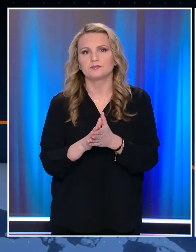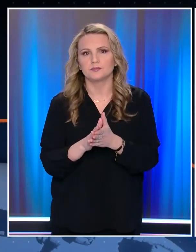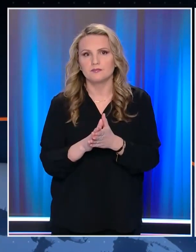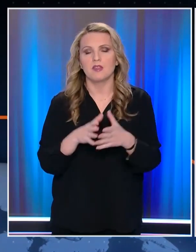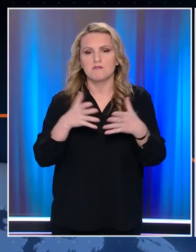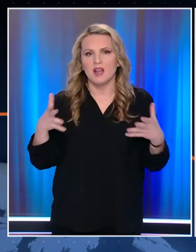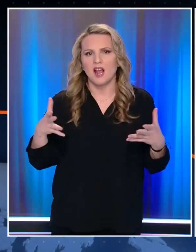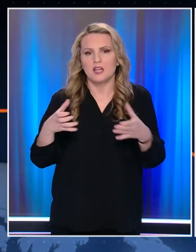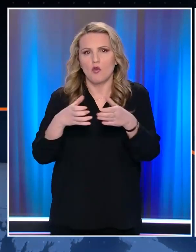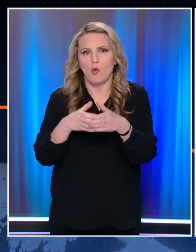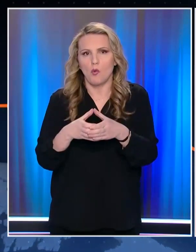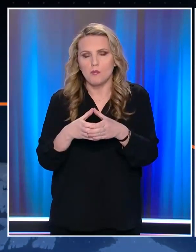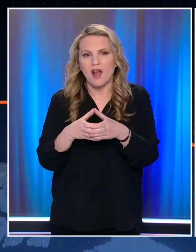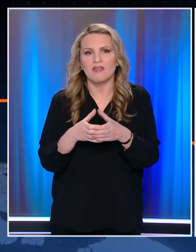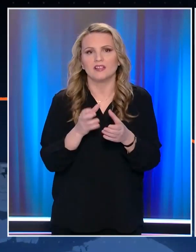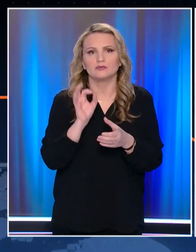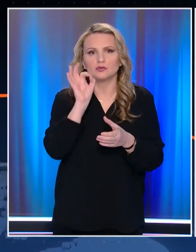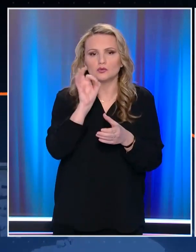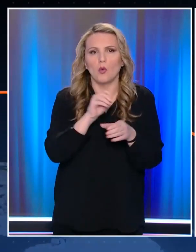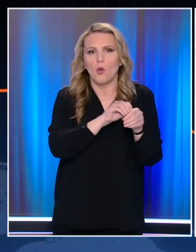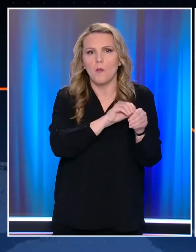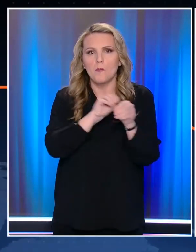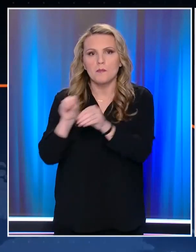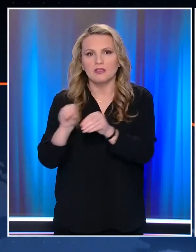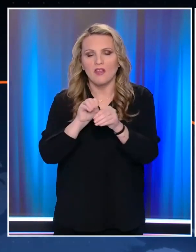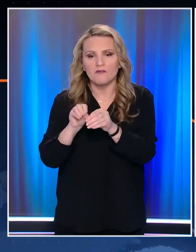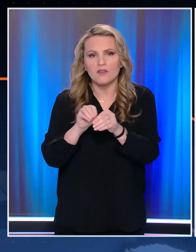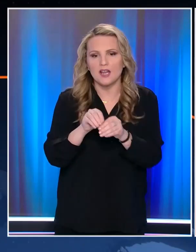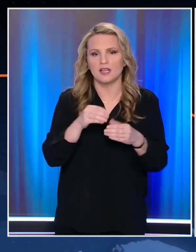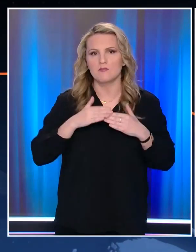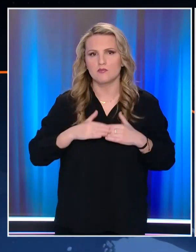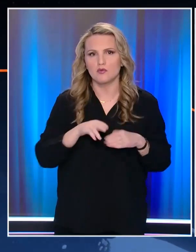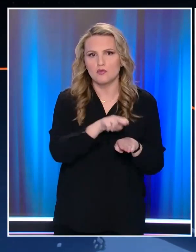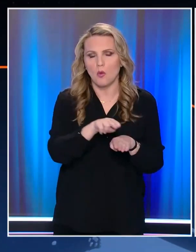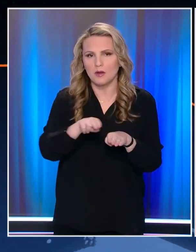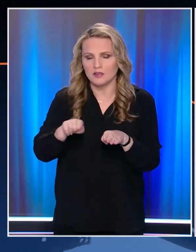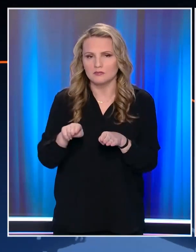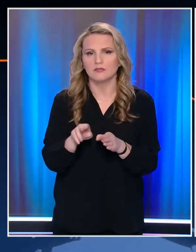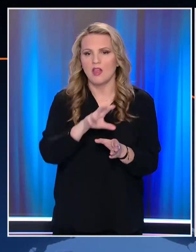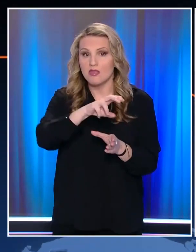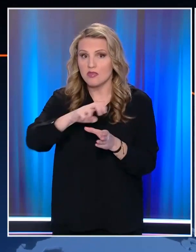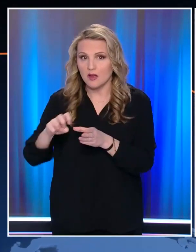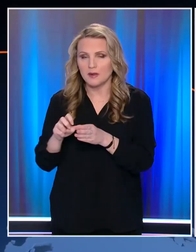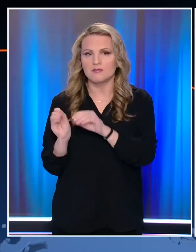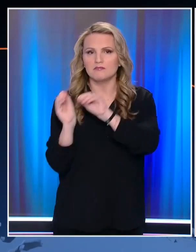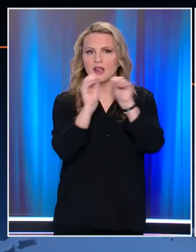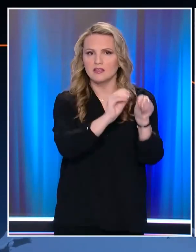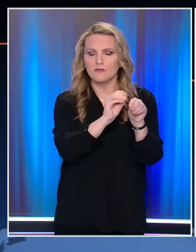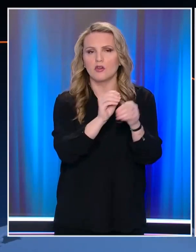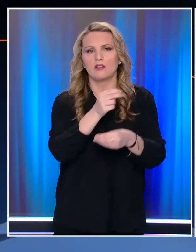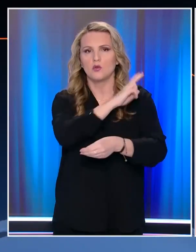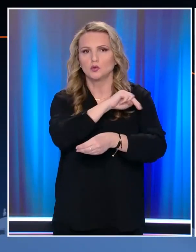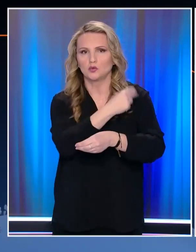μεγάλη επιχείρηση να μεταφερθούν οι σοροί σε σημείο που θα μπορέσουν να τους παραλάβουν ασθενοφόρα για να μεταφερθούν στο